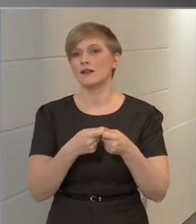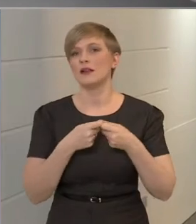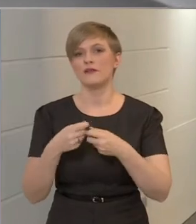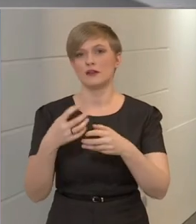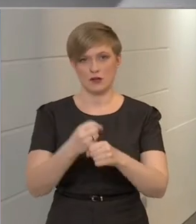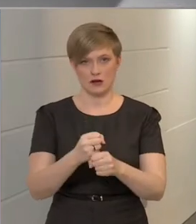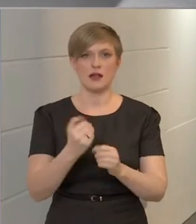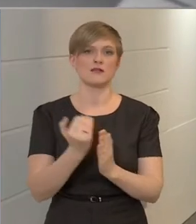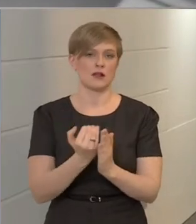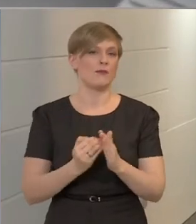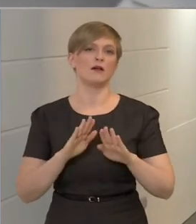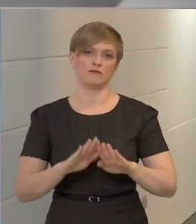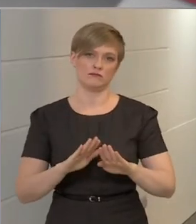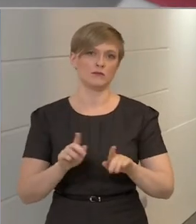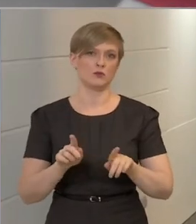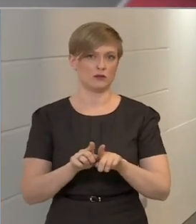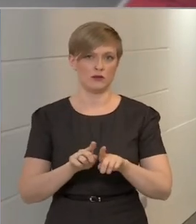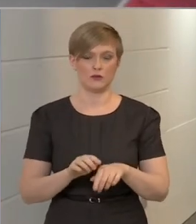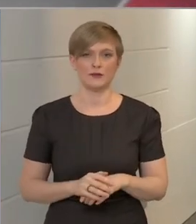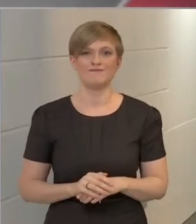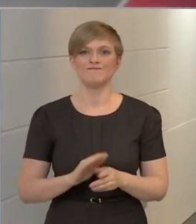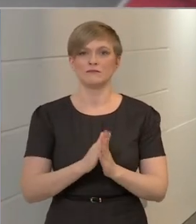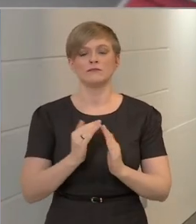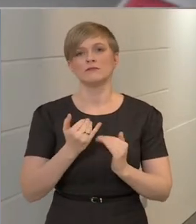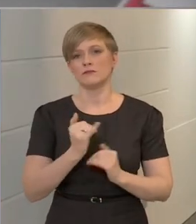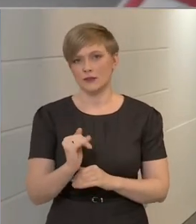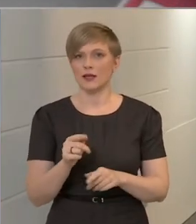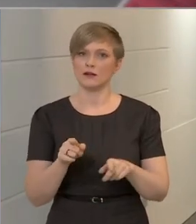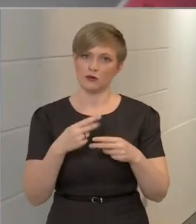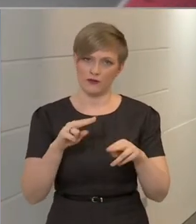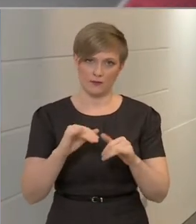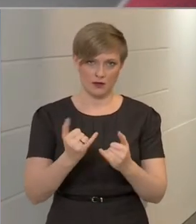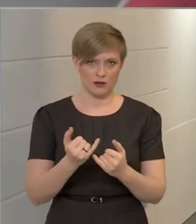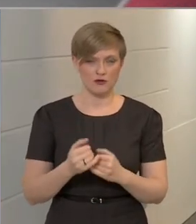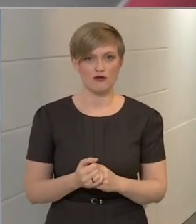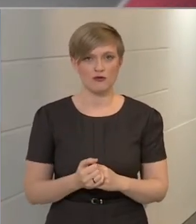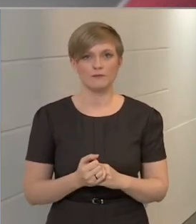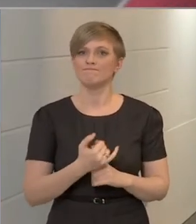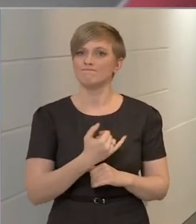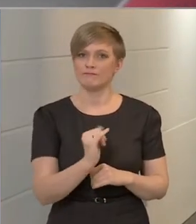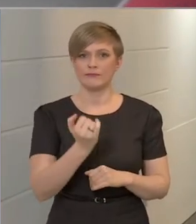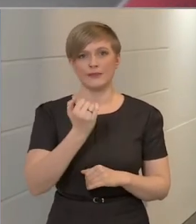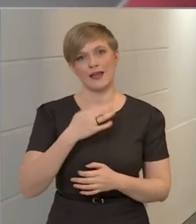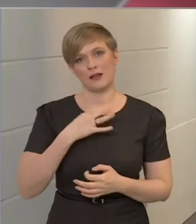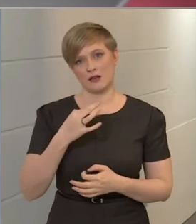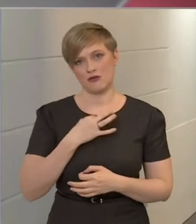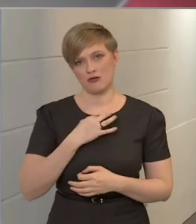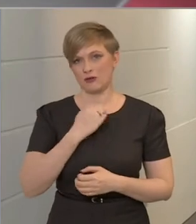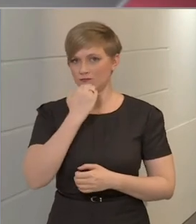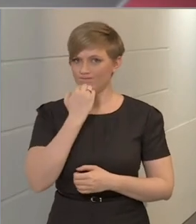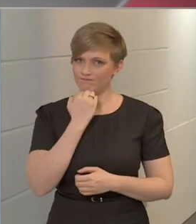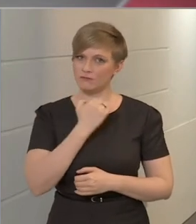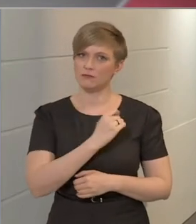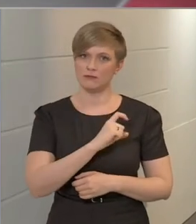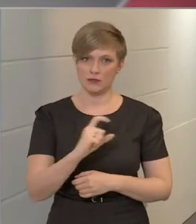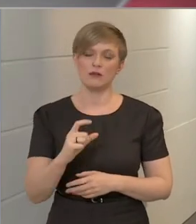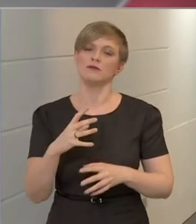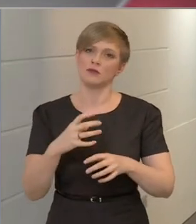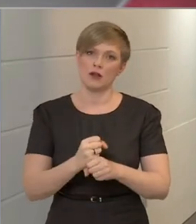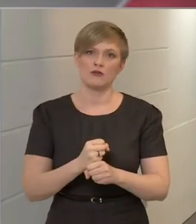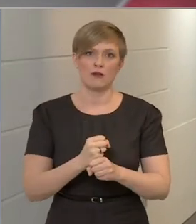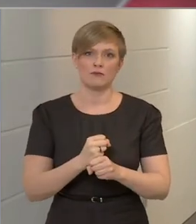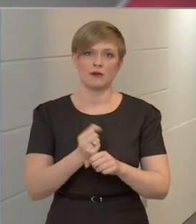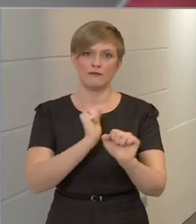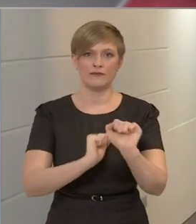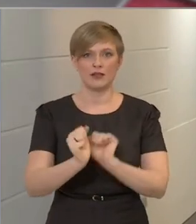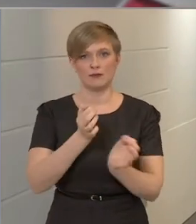szabályai. Kérjünk továbbra is mindenkit, hogy valamennyiünk egészségének megőrzése érdekében tartsák be a